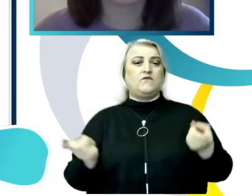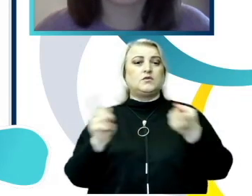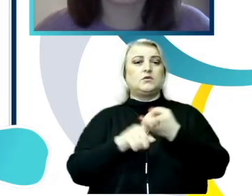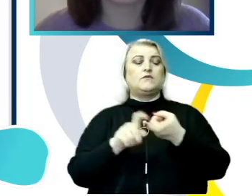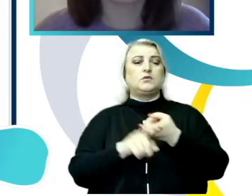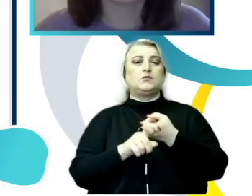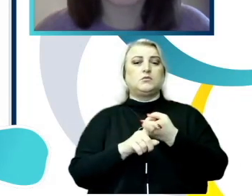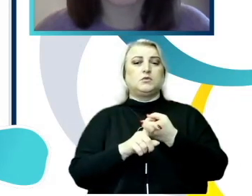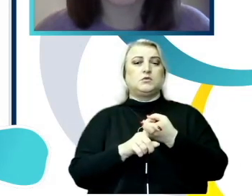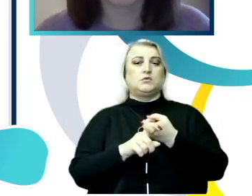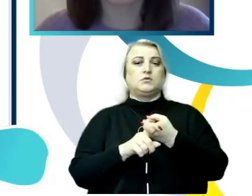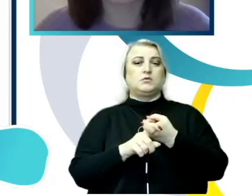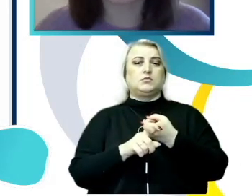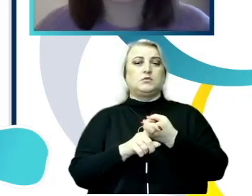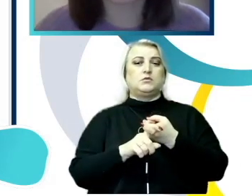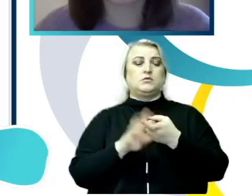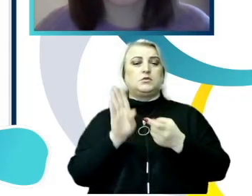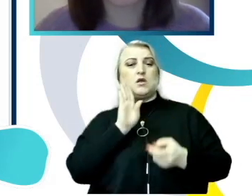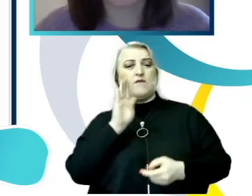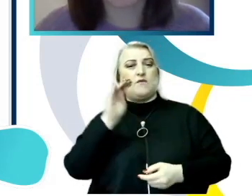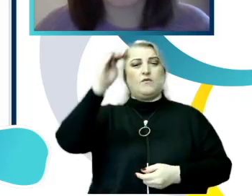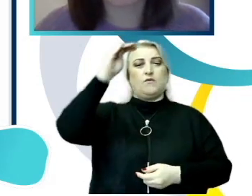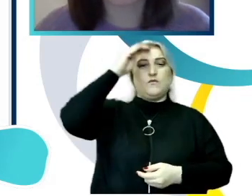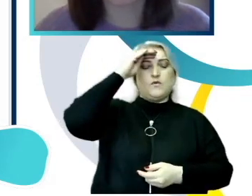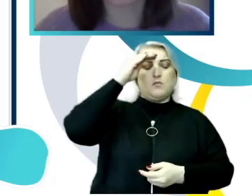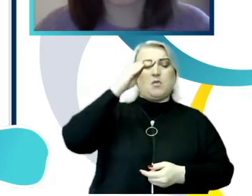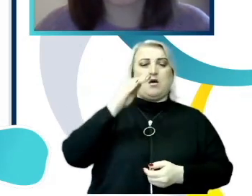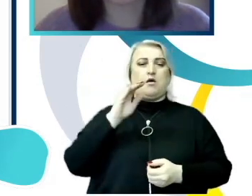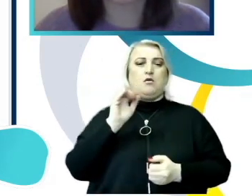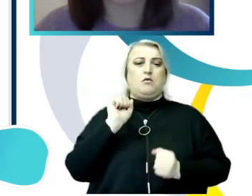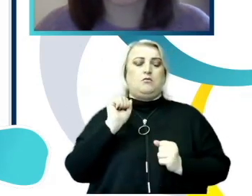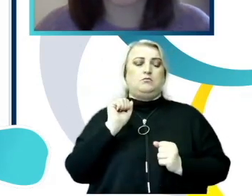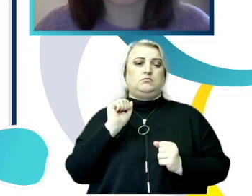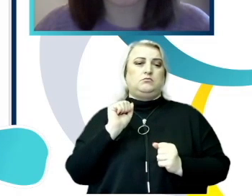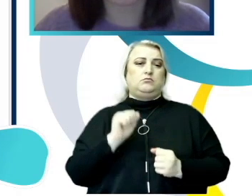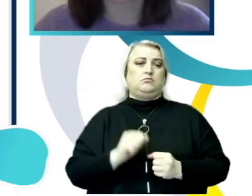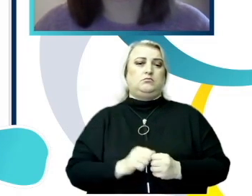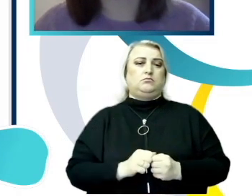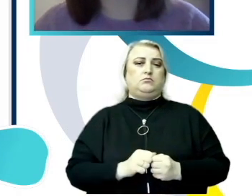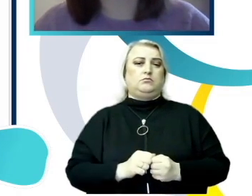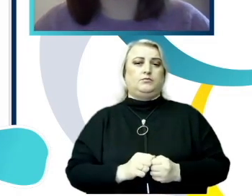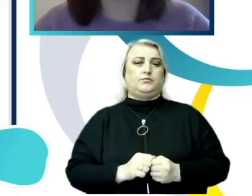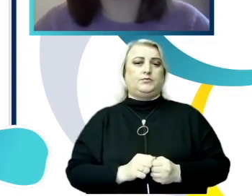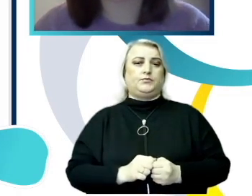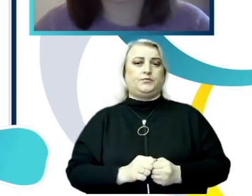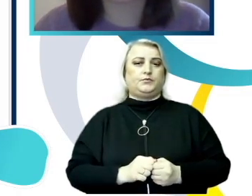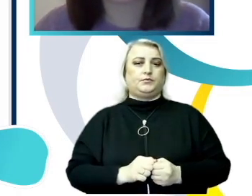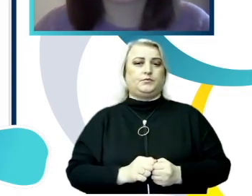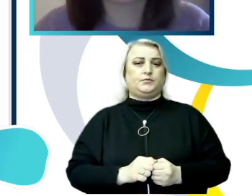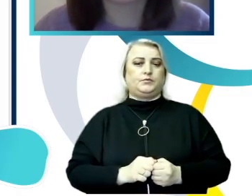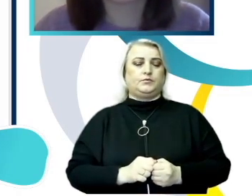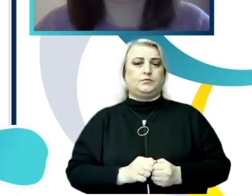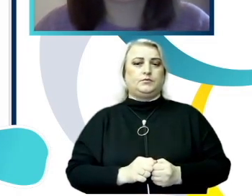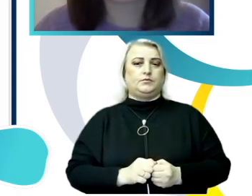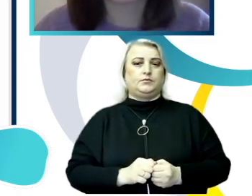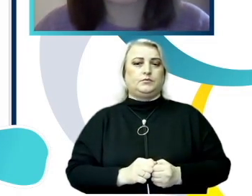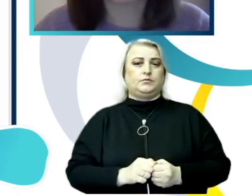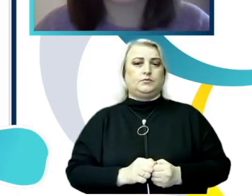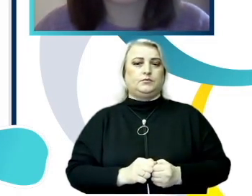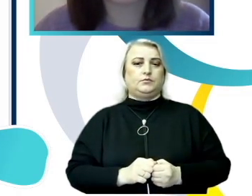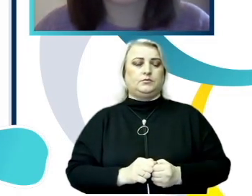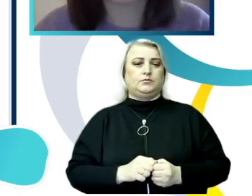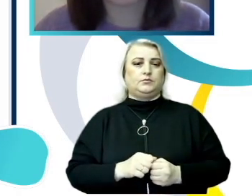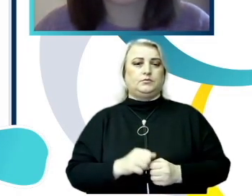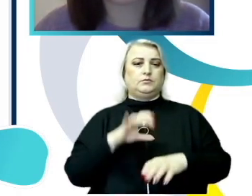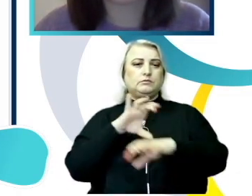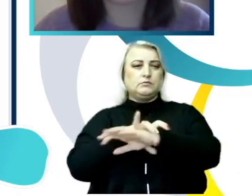gen și expunerea acestor la cazuri de insulte și certuri în spațiu în care își fac studiile. Astfel se observă